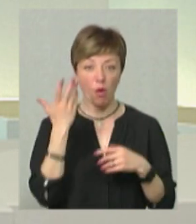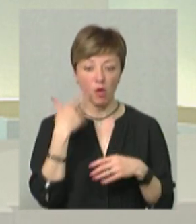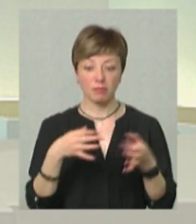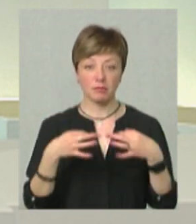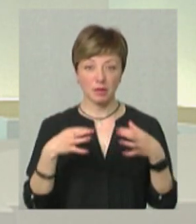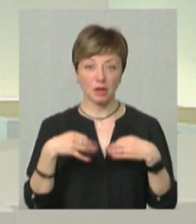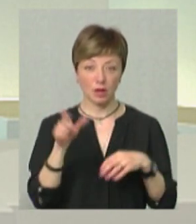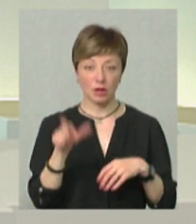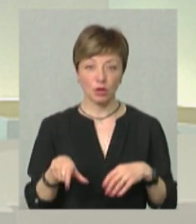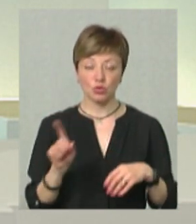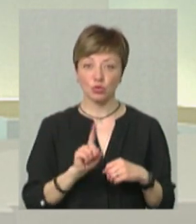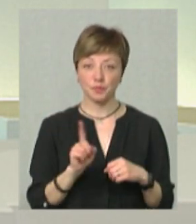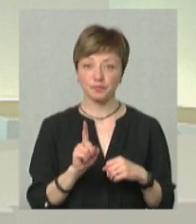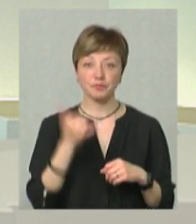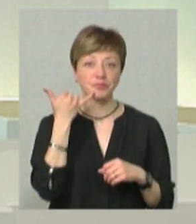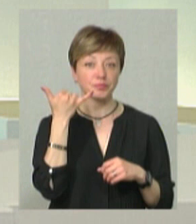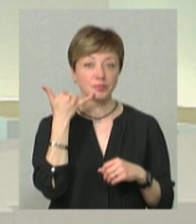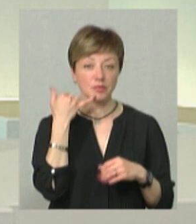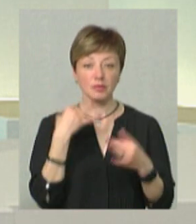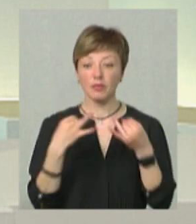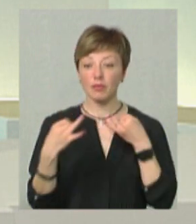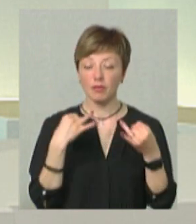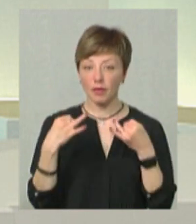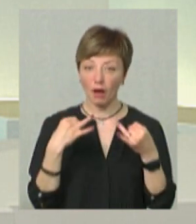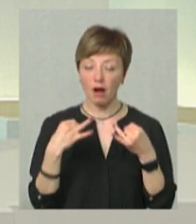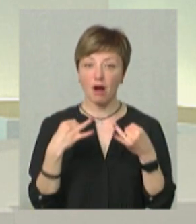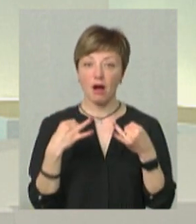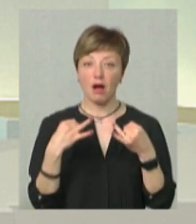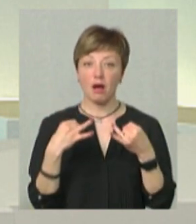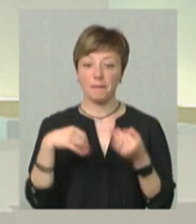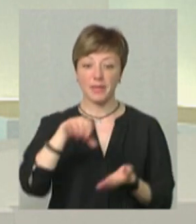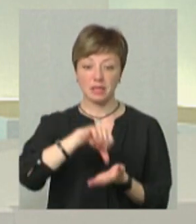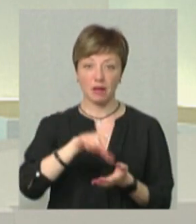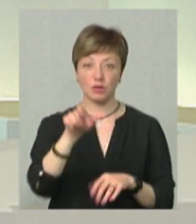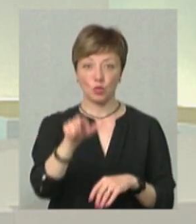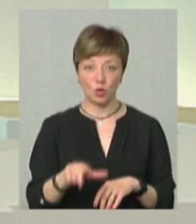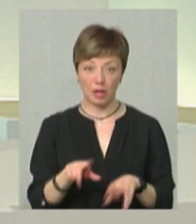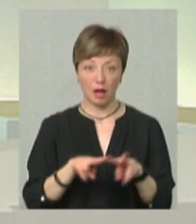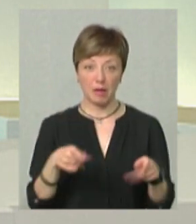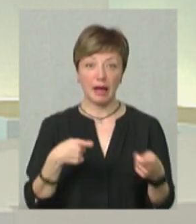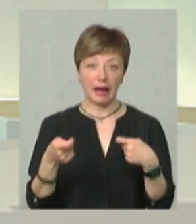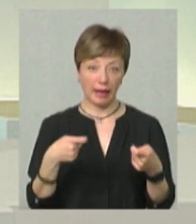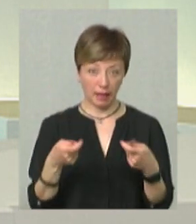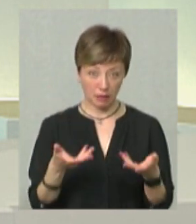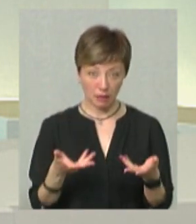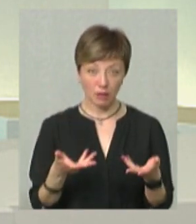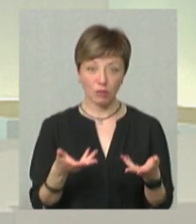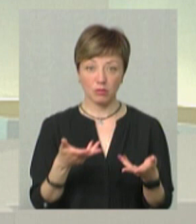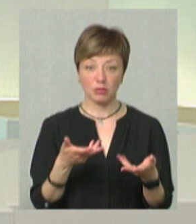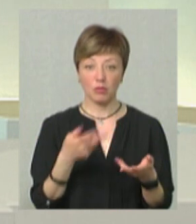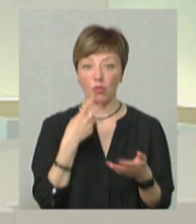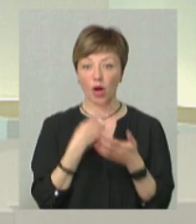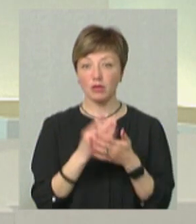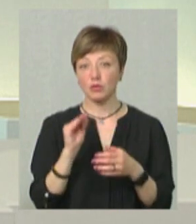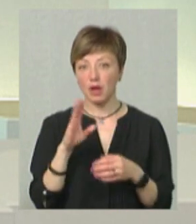мені розказав клієнт, що в телефонному розмові йому представилася людина, показувала